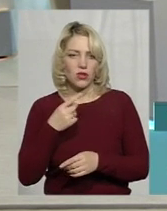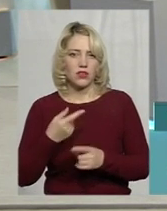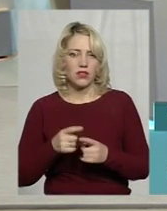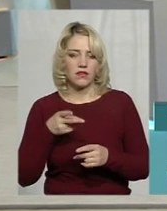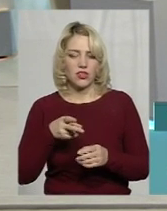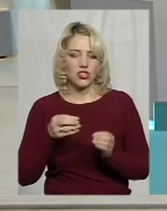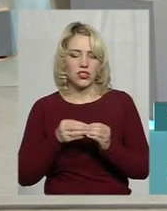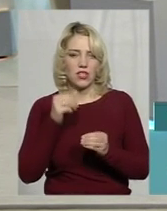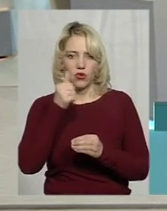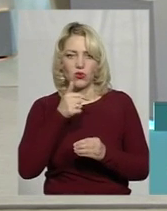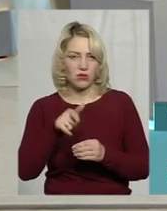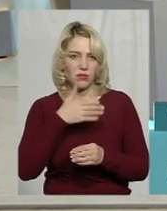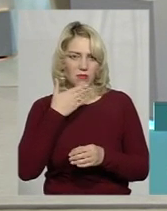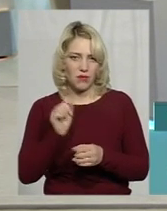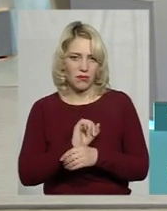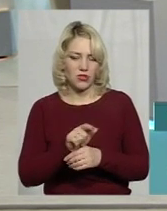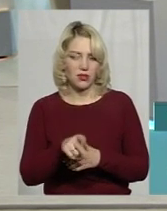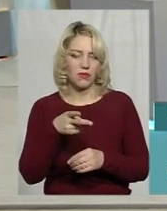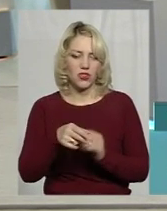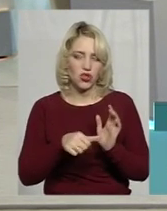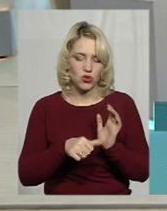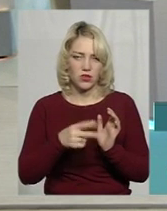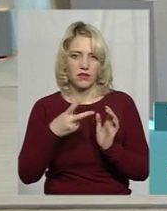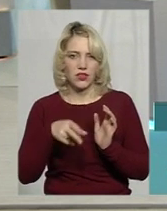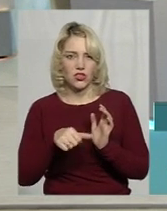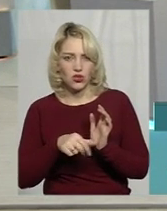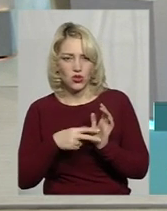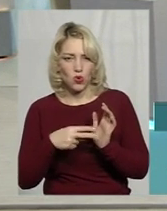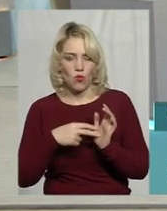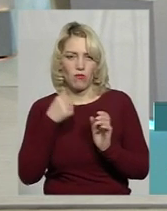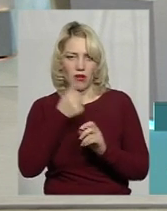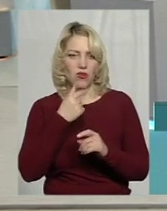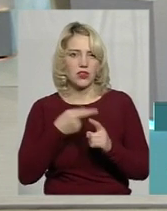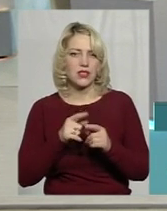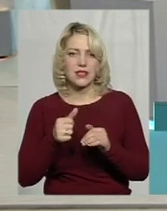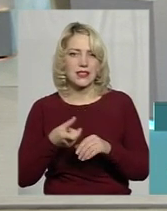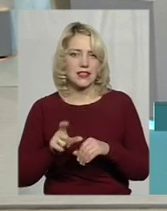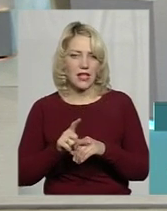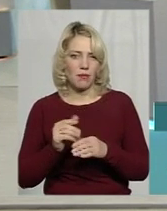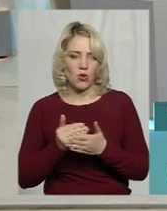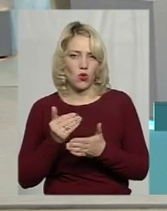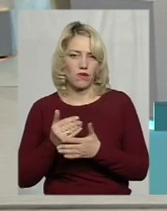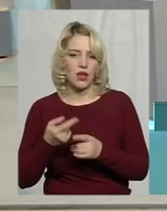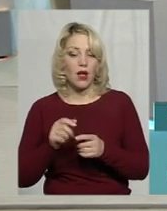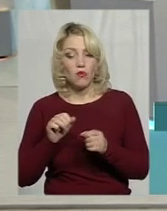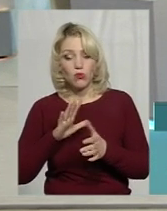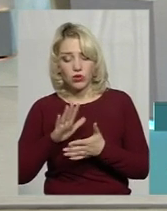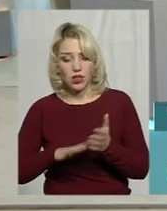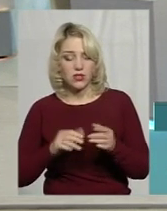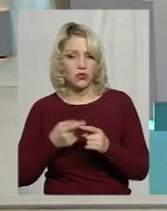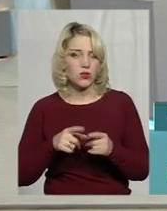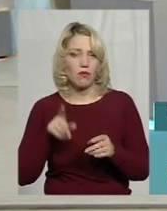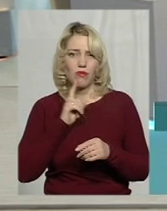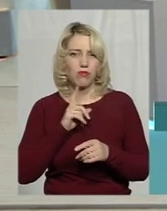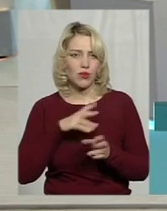року навіть близько нема, там 2006-2007 рік – це саме верхнє. Можливо, будуть далі такі машини з'являються, але поки що це все